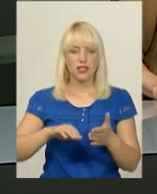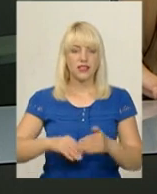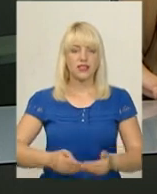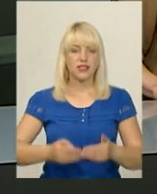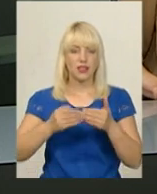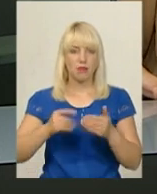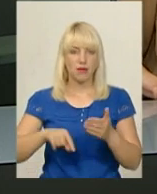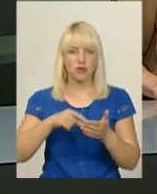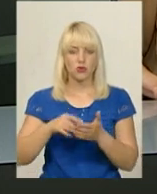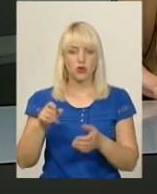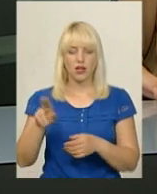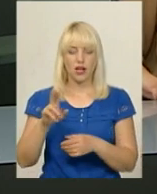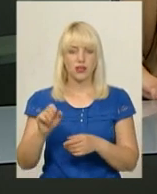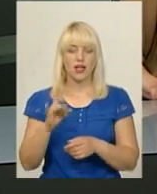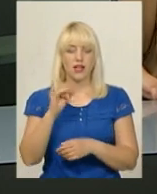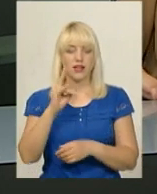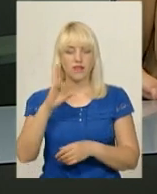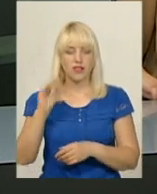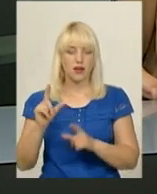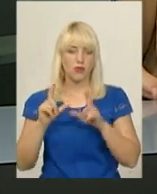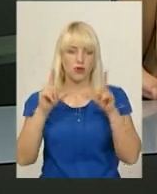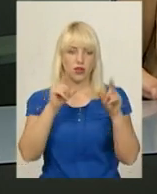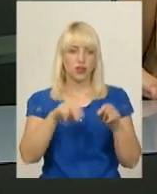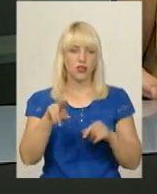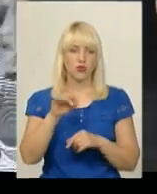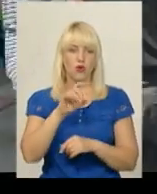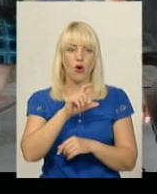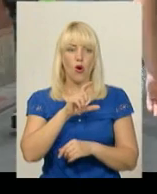пайовики з Рівного поїхали до офісу забудовника ЮБІСІ.